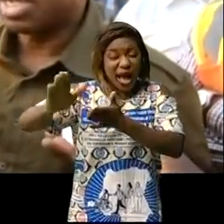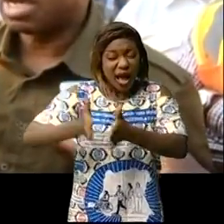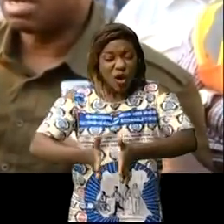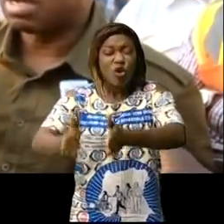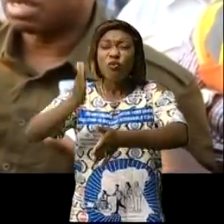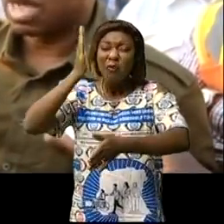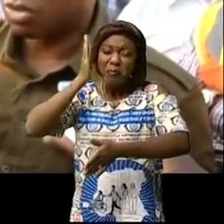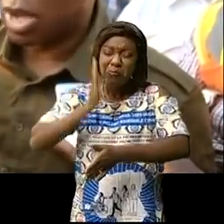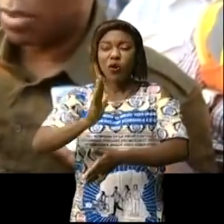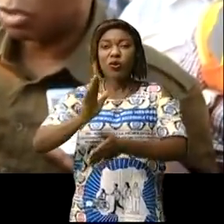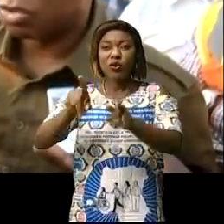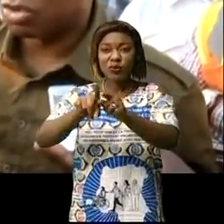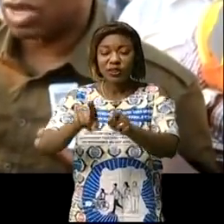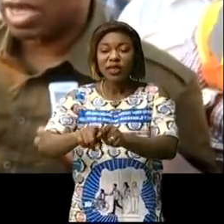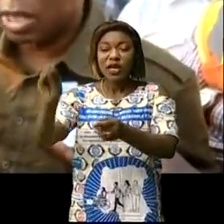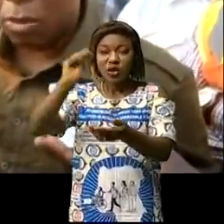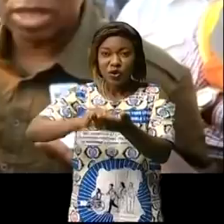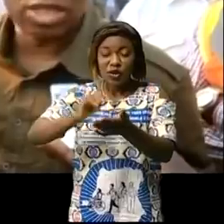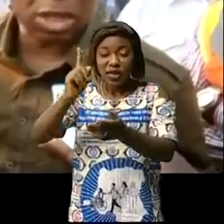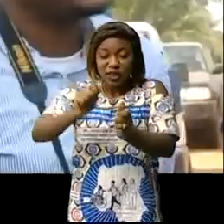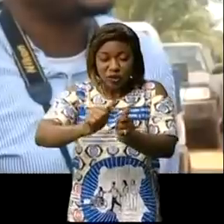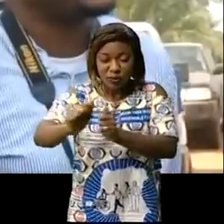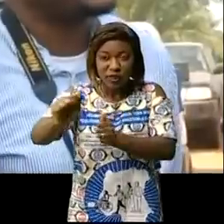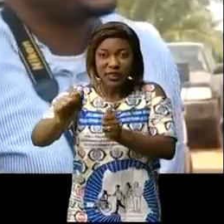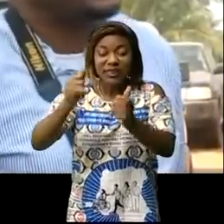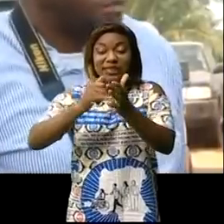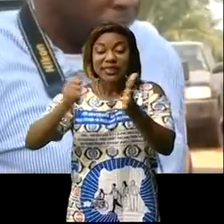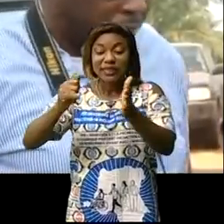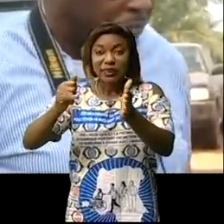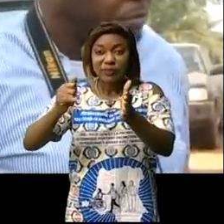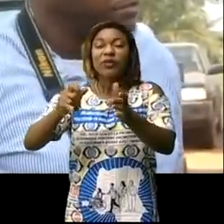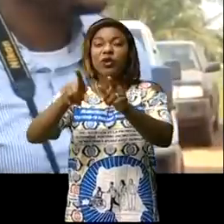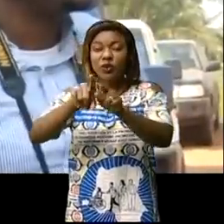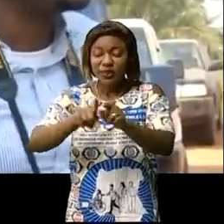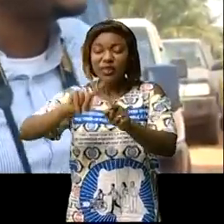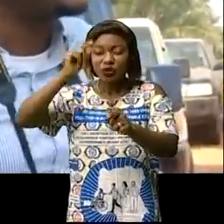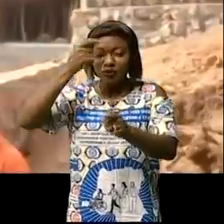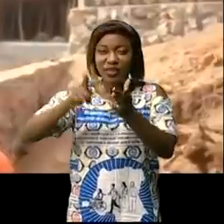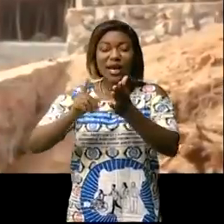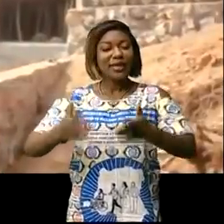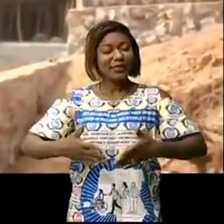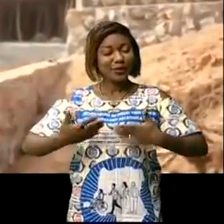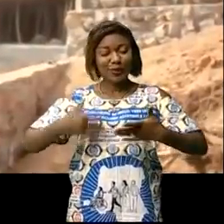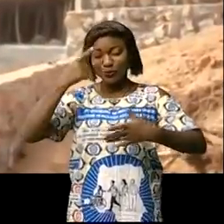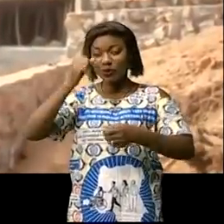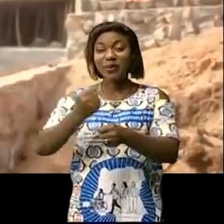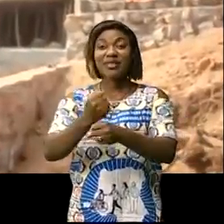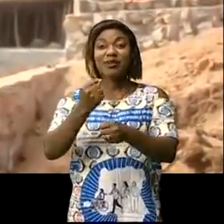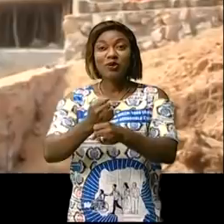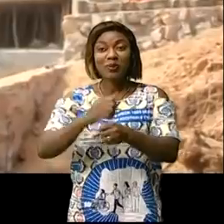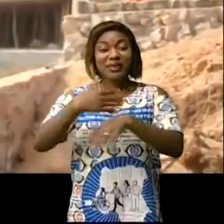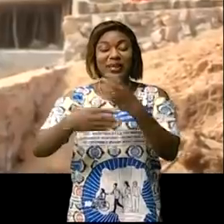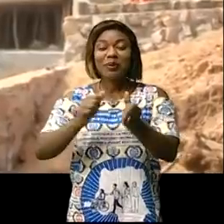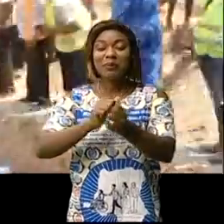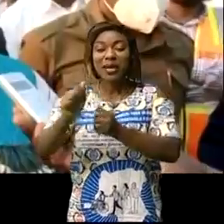'avenir Nandu-Kabaya pour 1,6 km. La gouverneure de province intérimaire est satisfaite des travaux exécutés par l